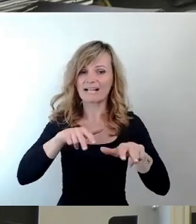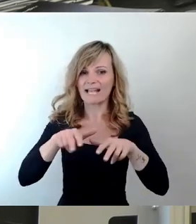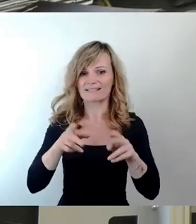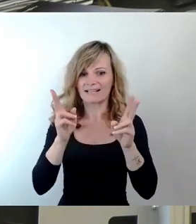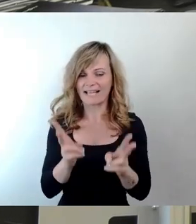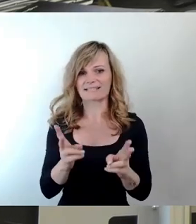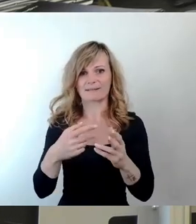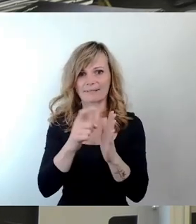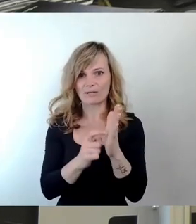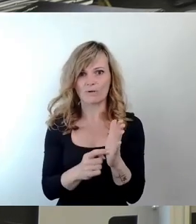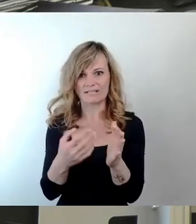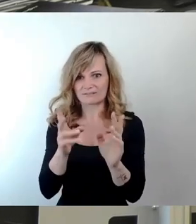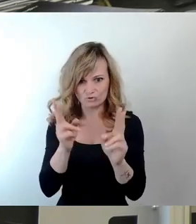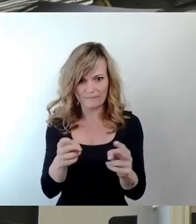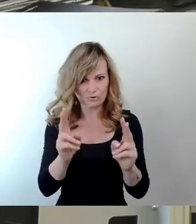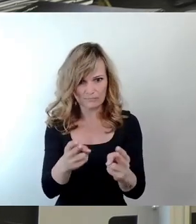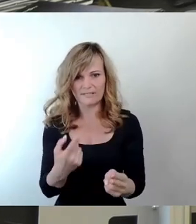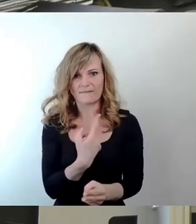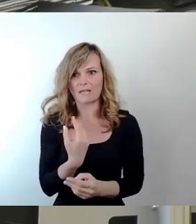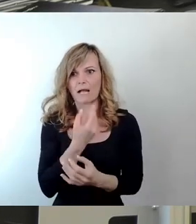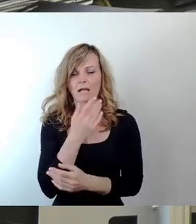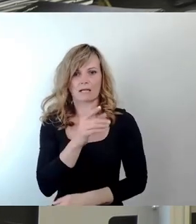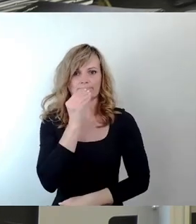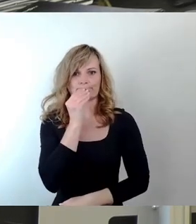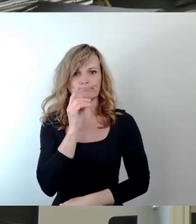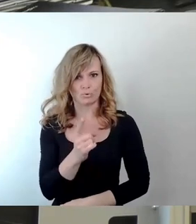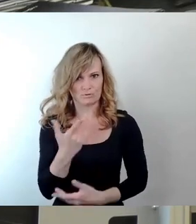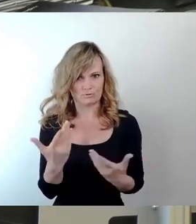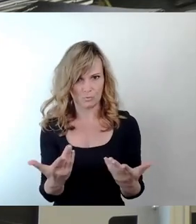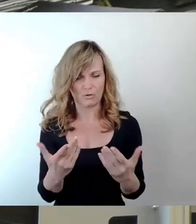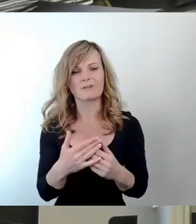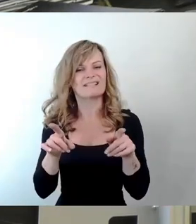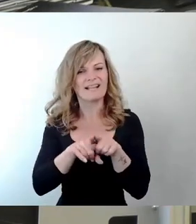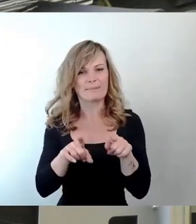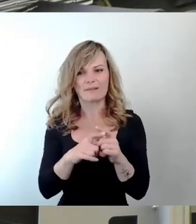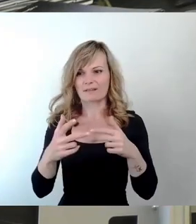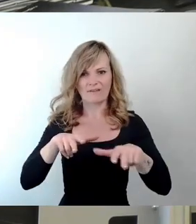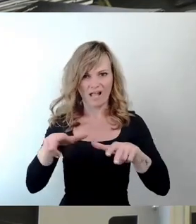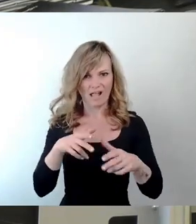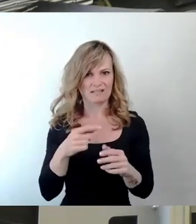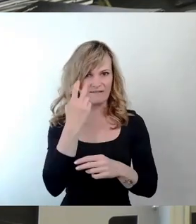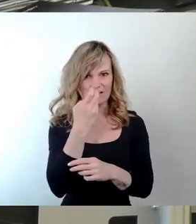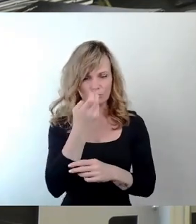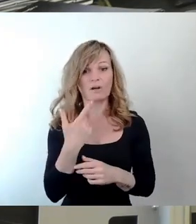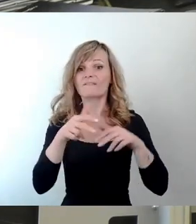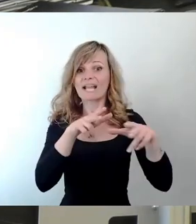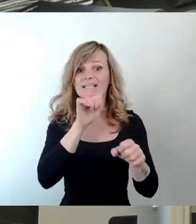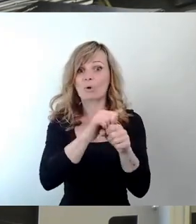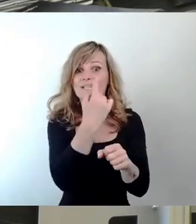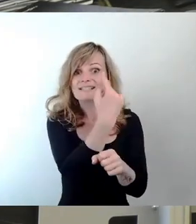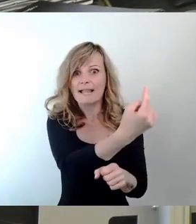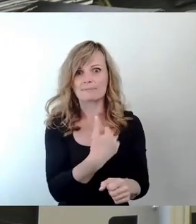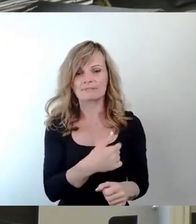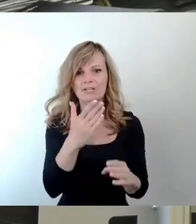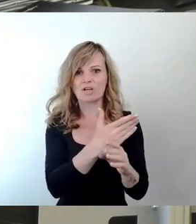dazu gar nichts zu sagen. Genau ist das bei Verkehrsversuchen so. Die Verkehrsbehörde entscheidet über Verkehrsversuche. Wir können die anregen und wir können